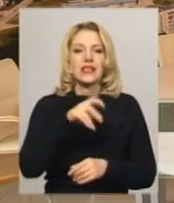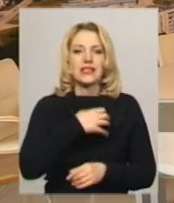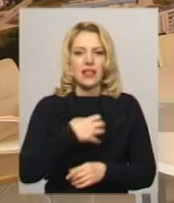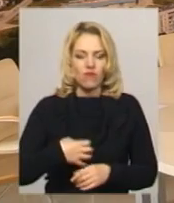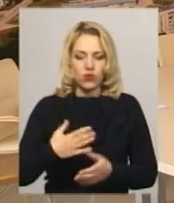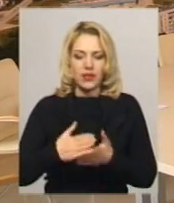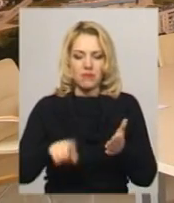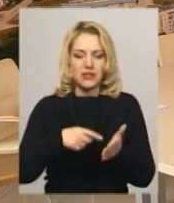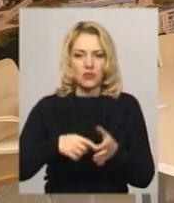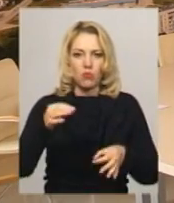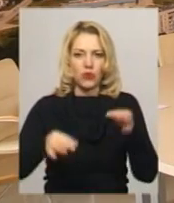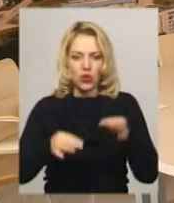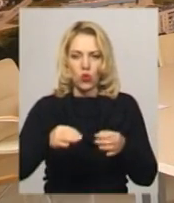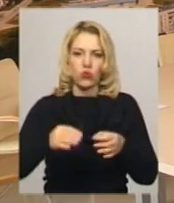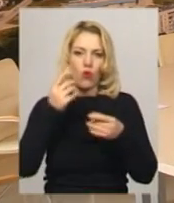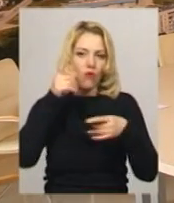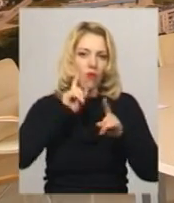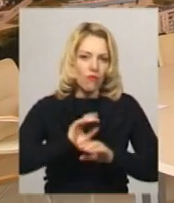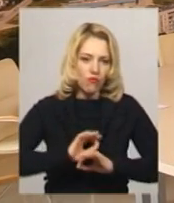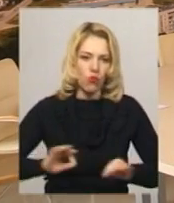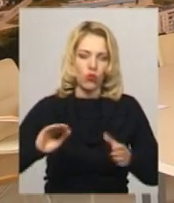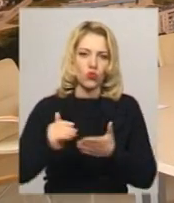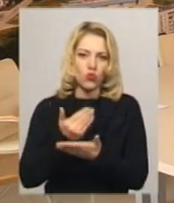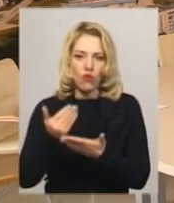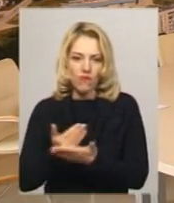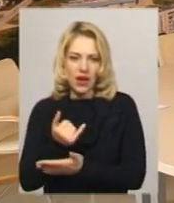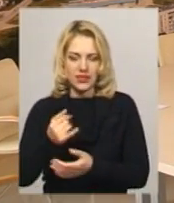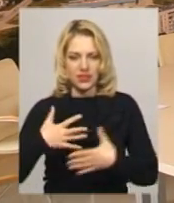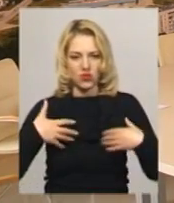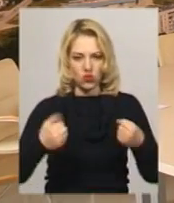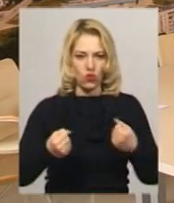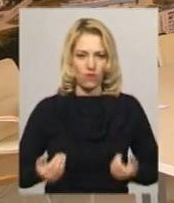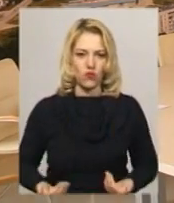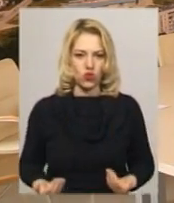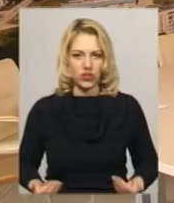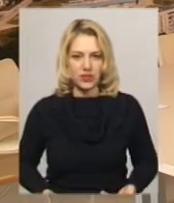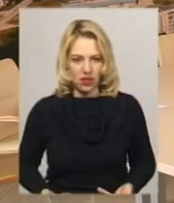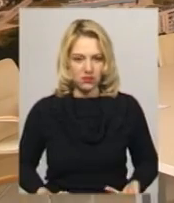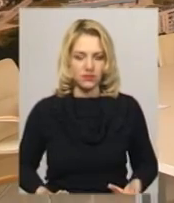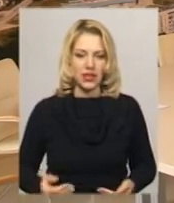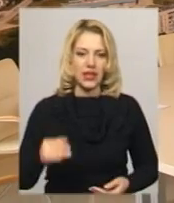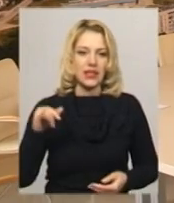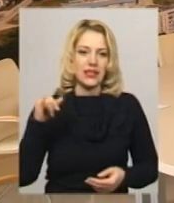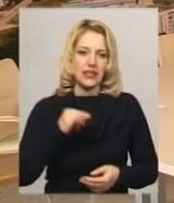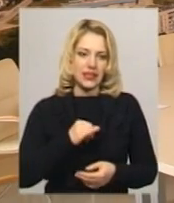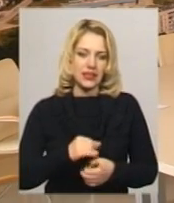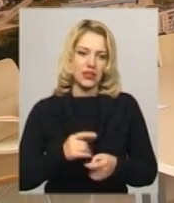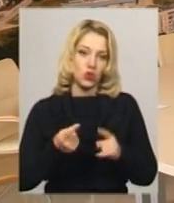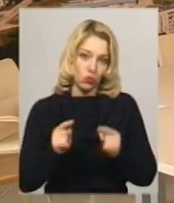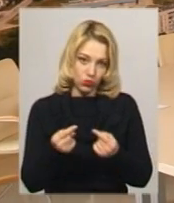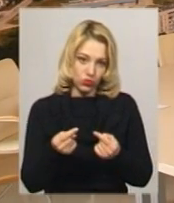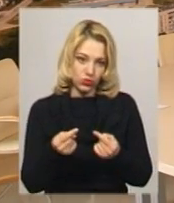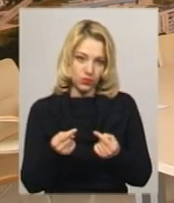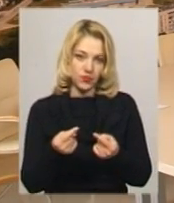місто комфорту, інновацій. Здорового життя, і тому